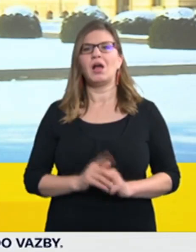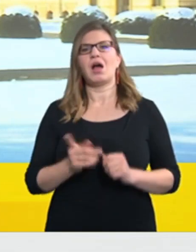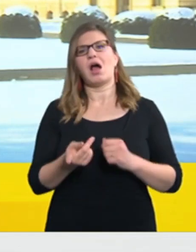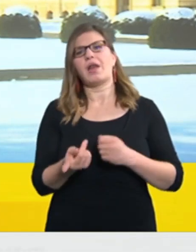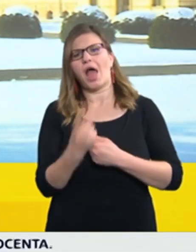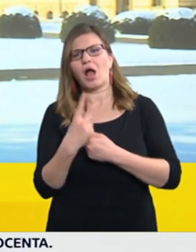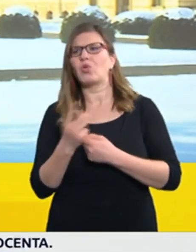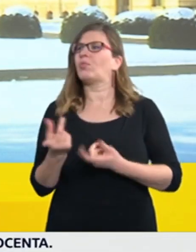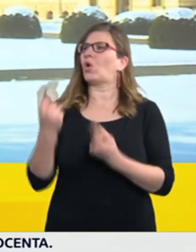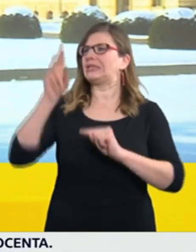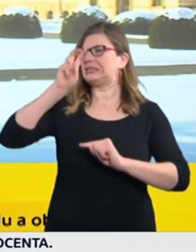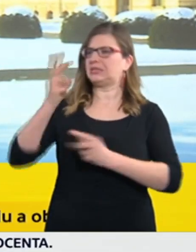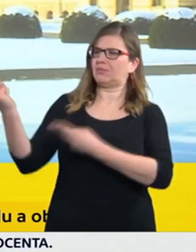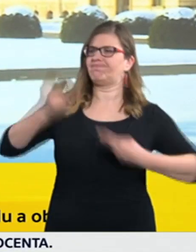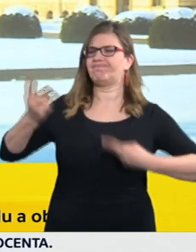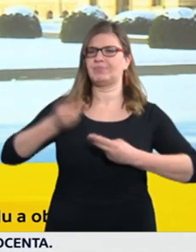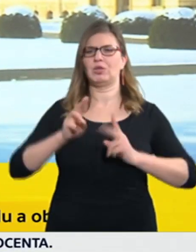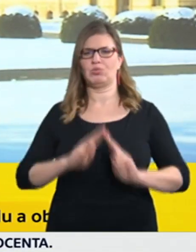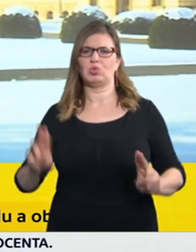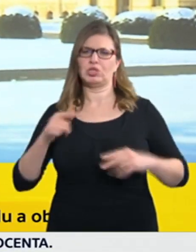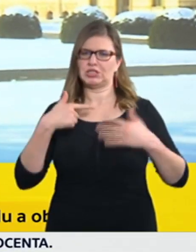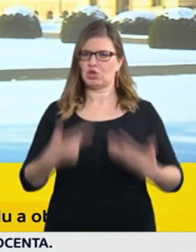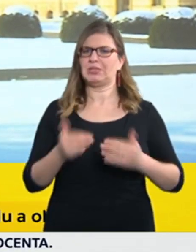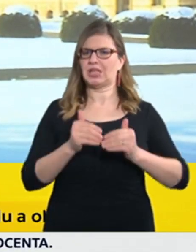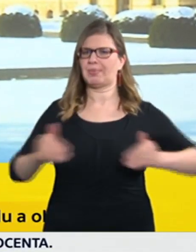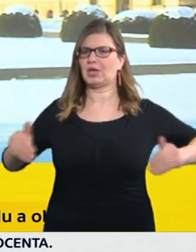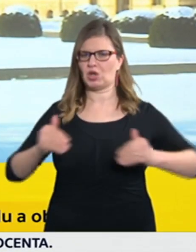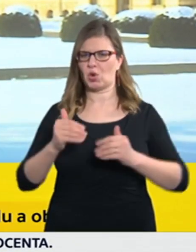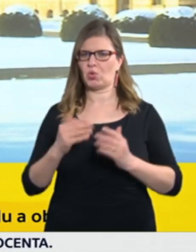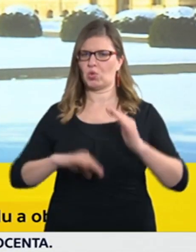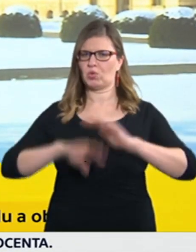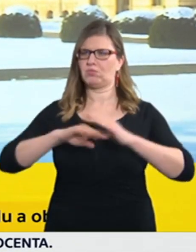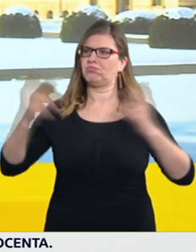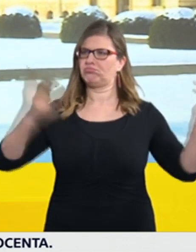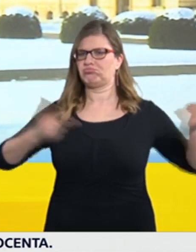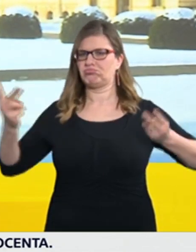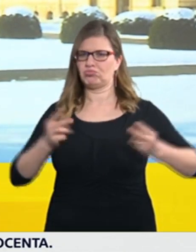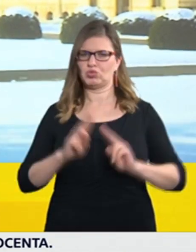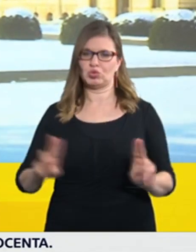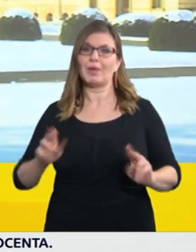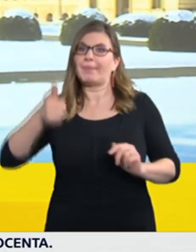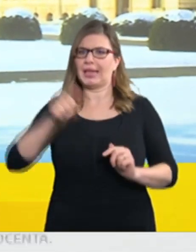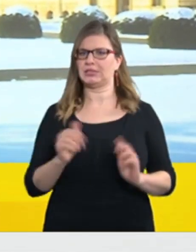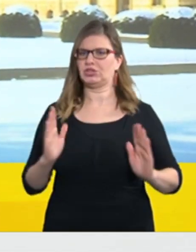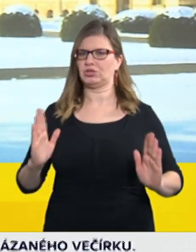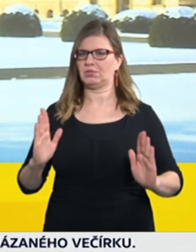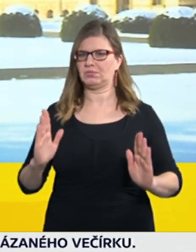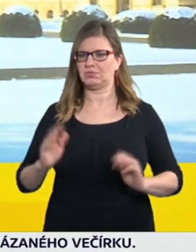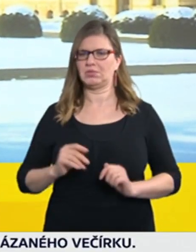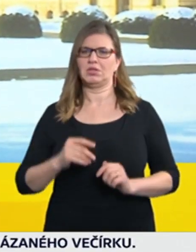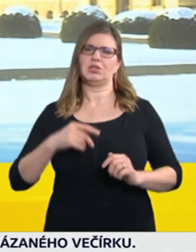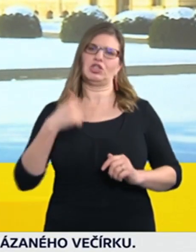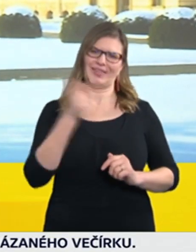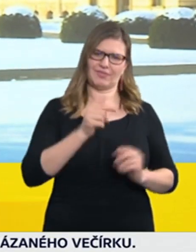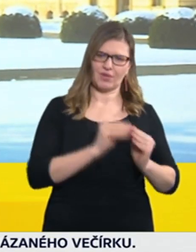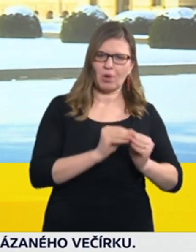je to dalších přibližně 70 milionů kusů měsíčně. To je současný stav samozřejmě neznamená, protože se to